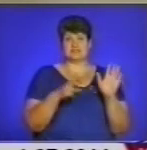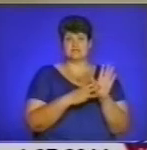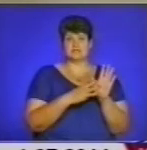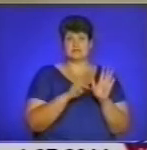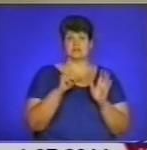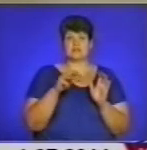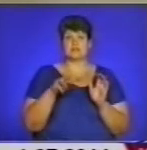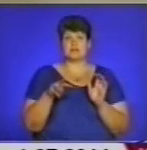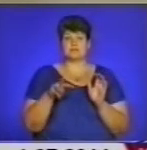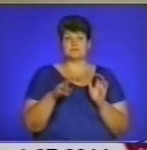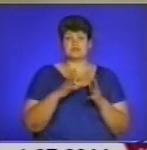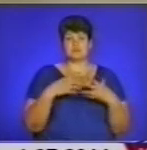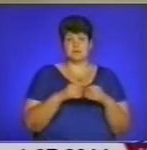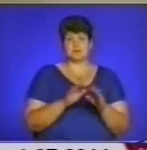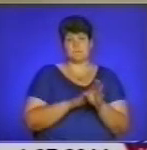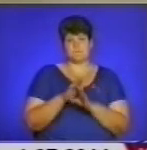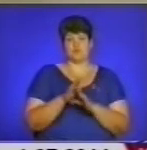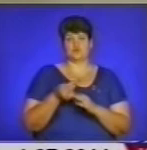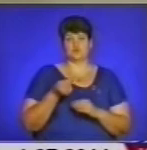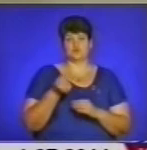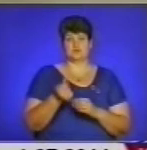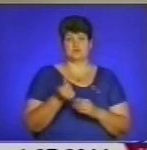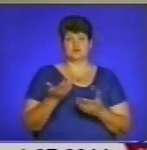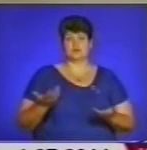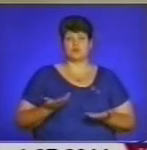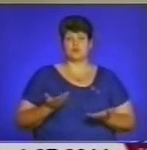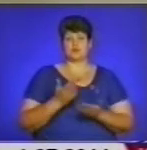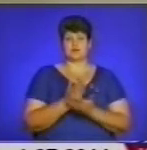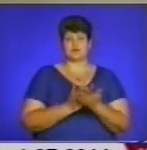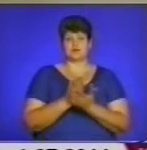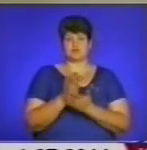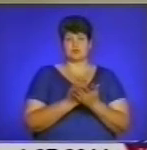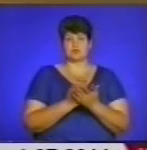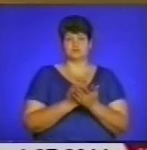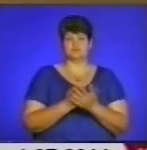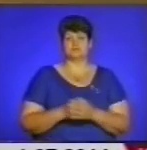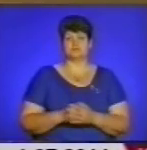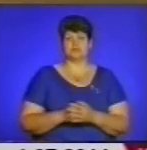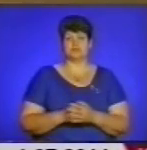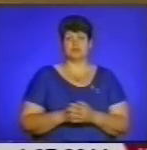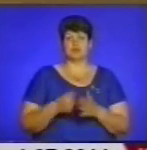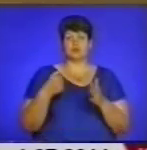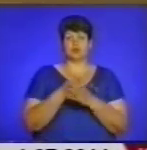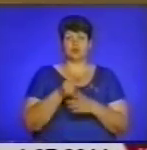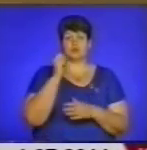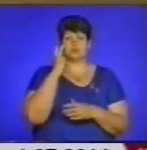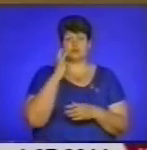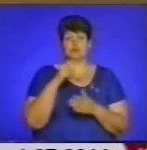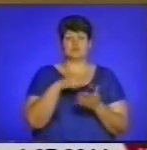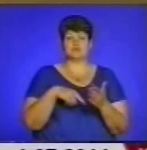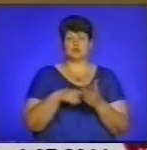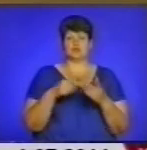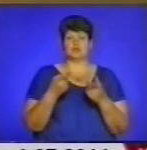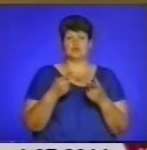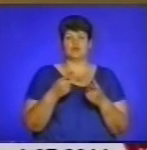сім'я сплачує повністю комунальні послуги в повному обсязі. Власне, до обіду в міському управлінні соціальної